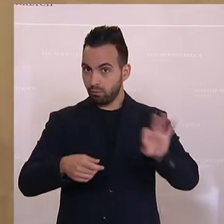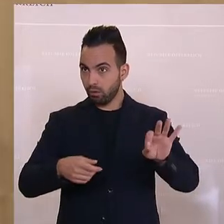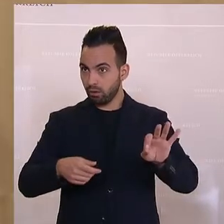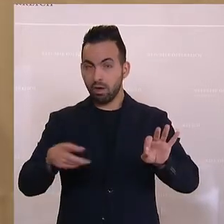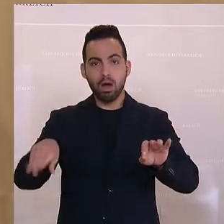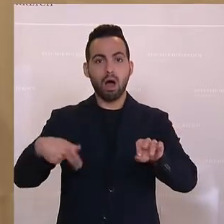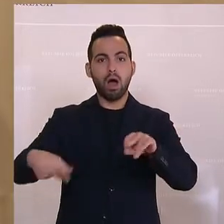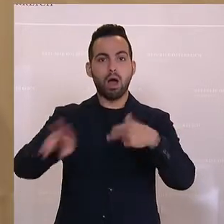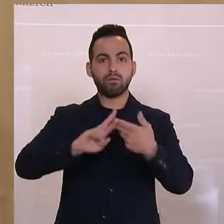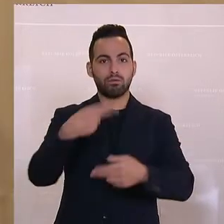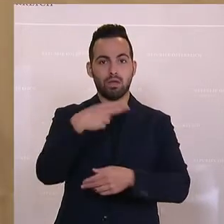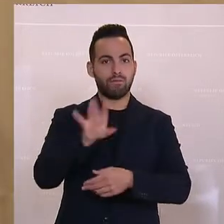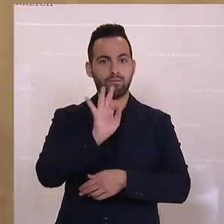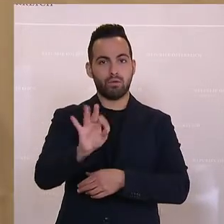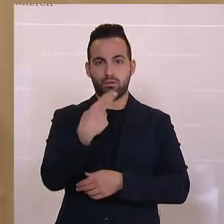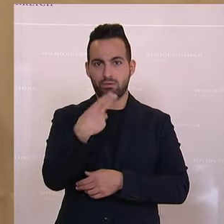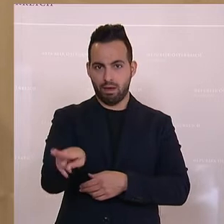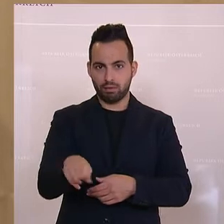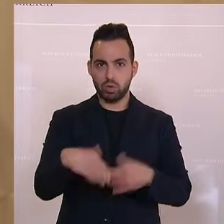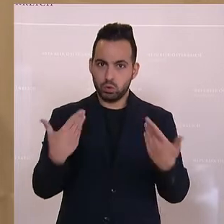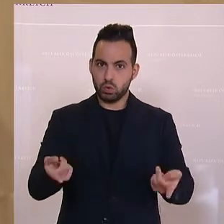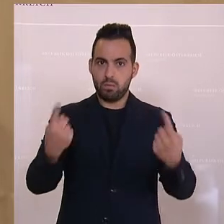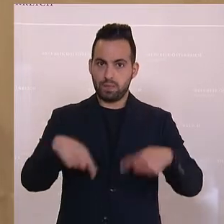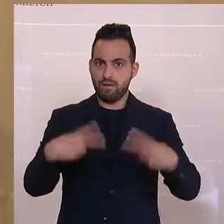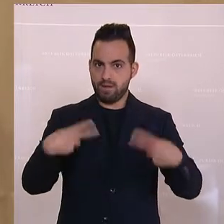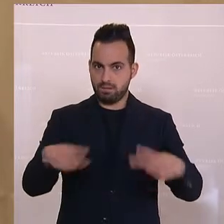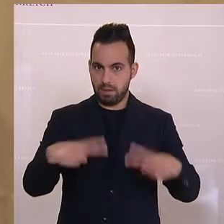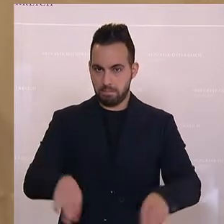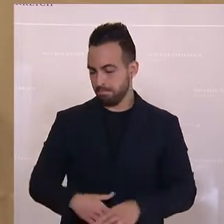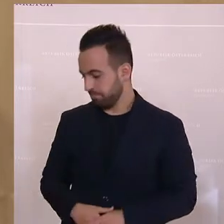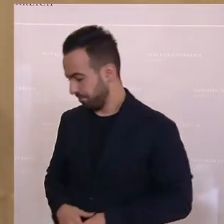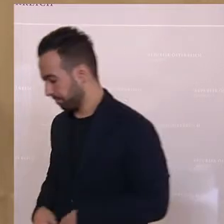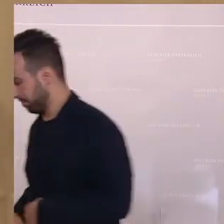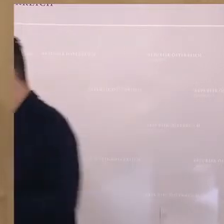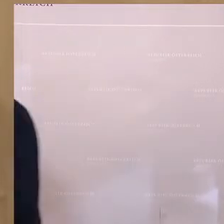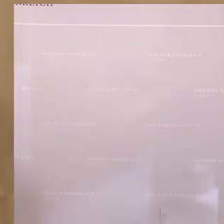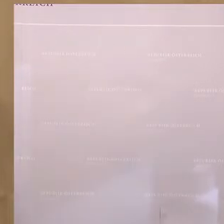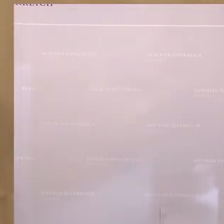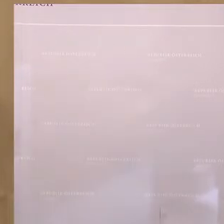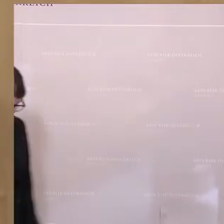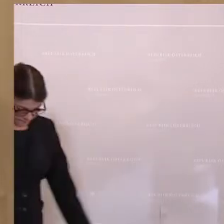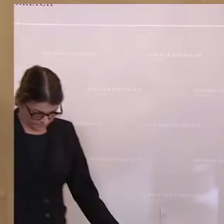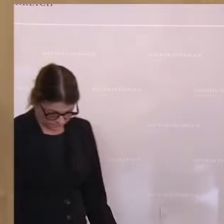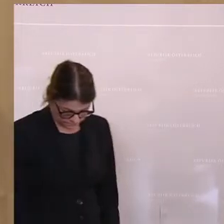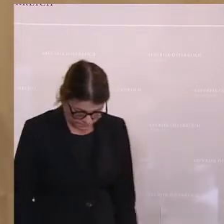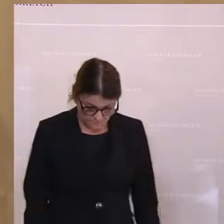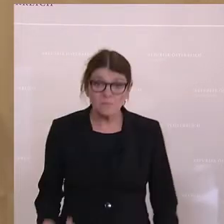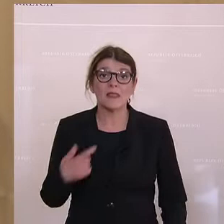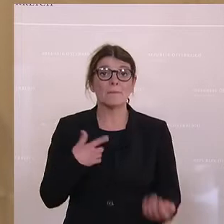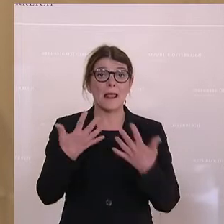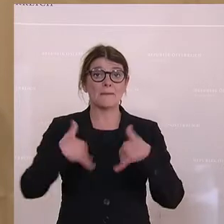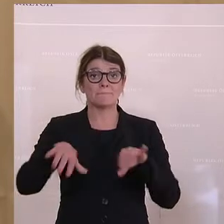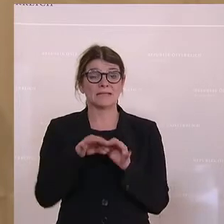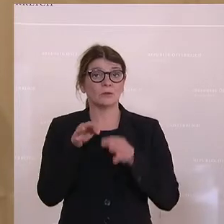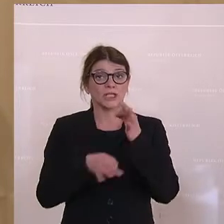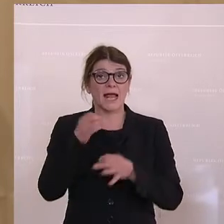Nein, ist es nicht. So, dann gehen wir weiter. Wir haben gemeinsam die strategische Gasreserve beschlossen hier